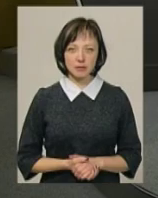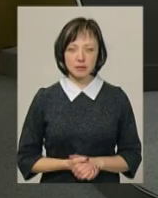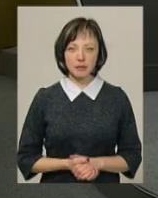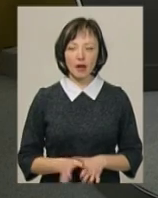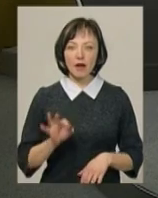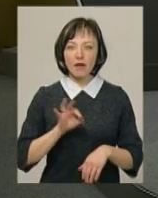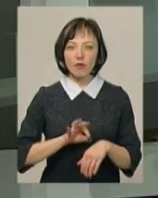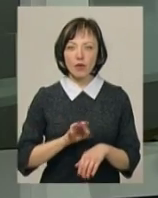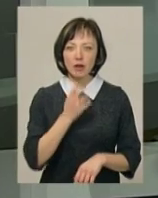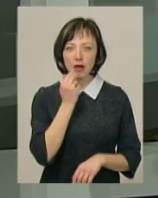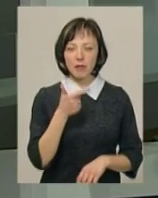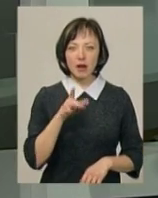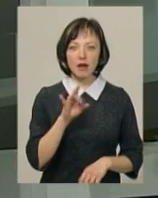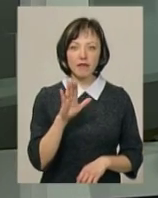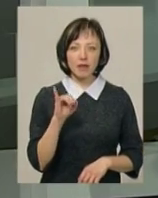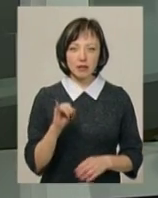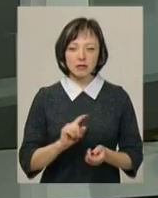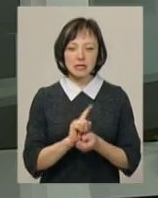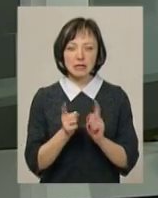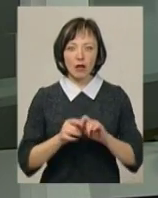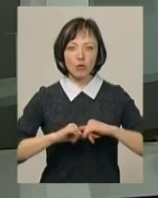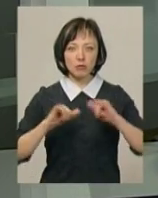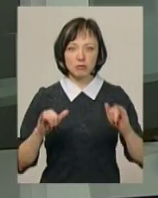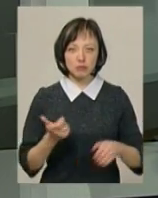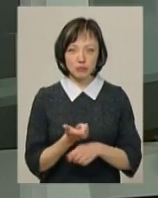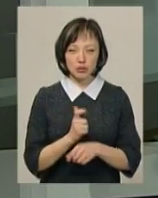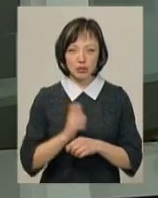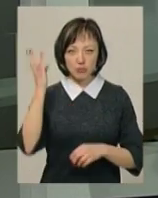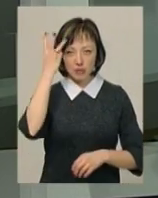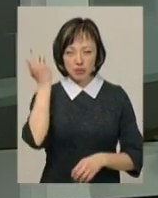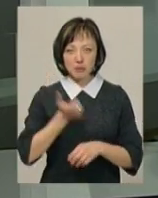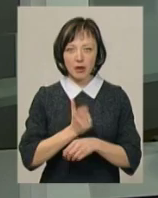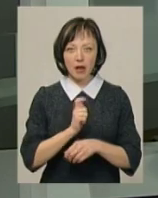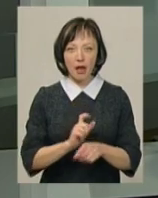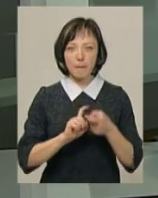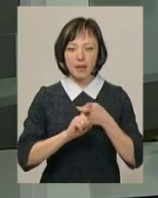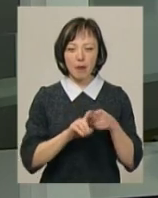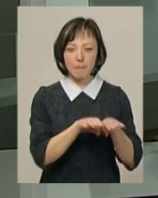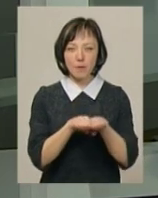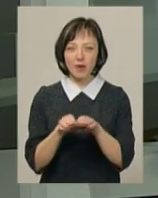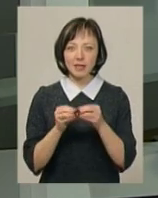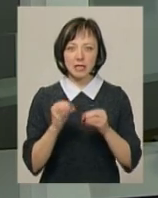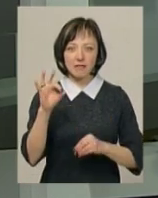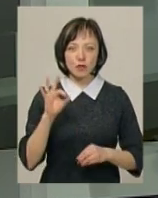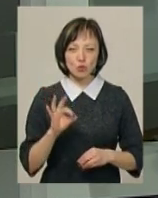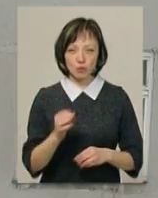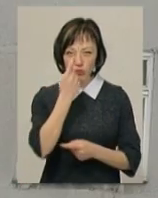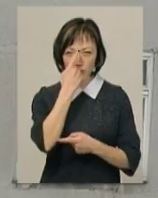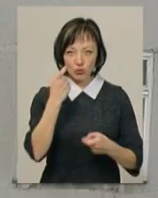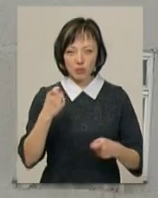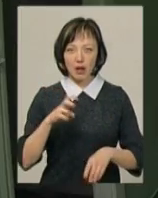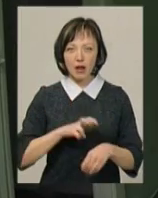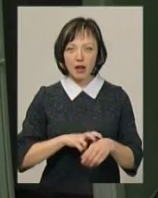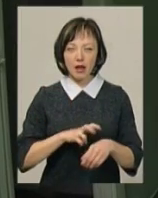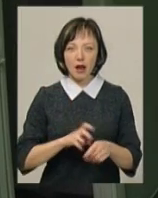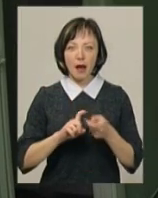Хворих на грип та гиревиї в області стало більше. Наразі Хмельниччина перевищує епідемпоріг на 10%. Про це повідомила